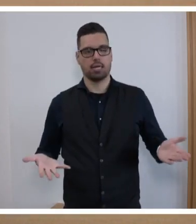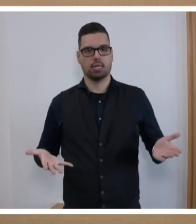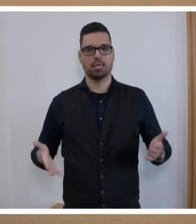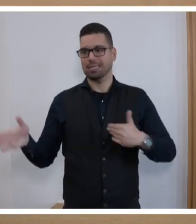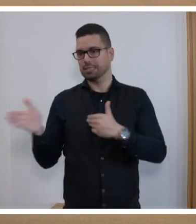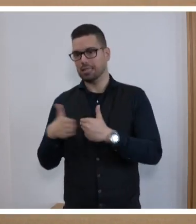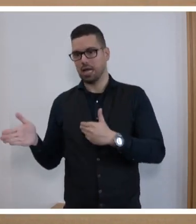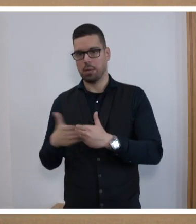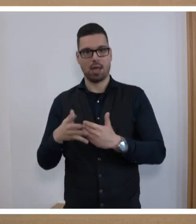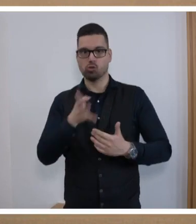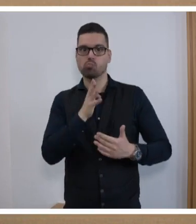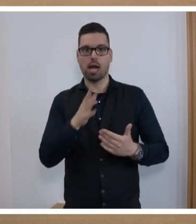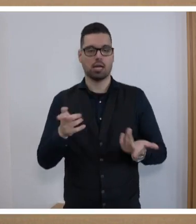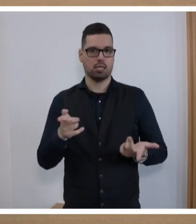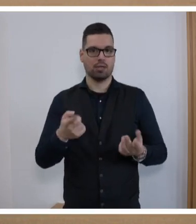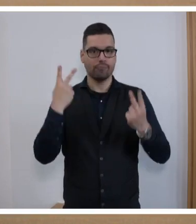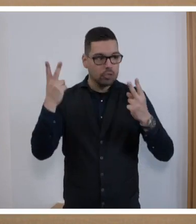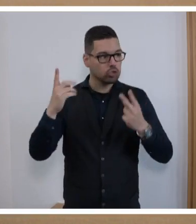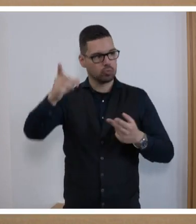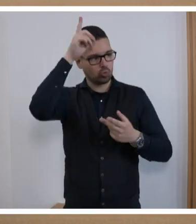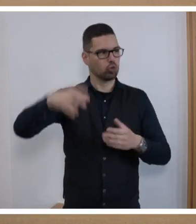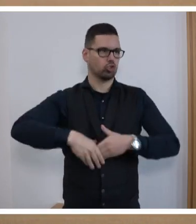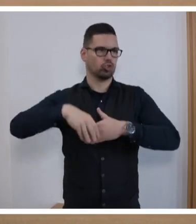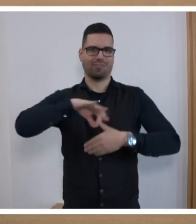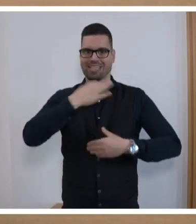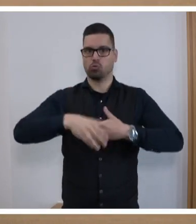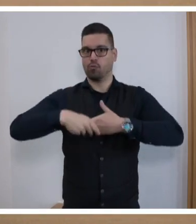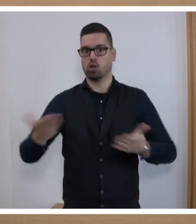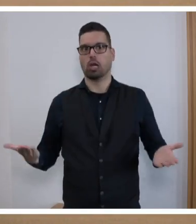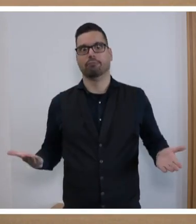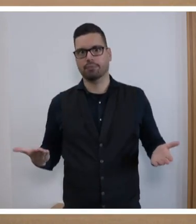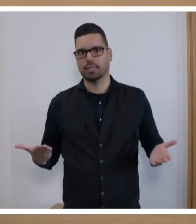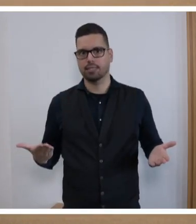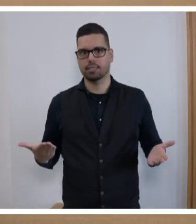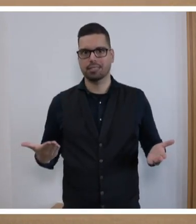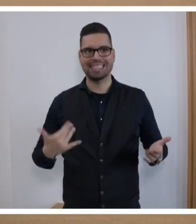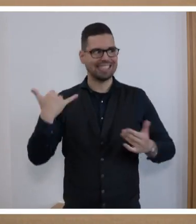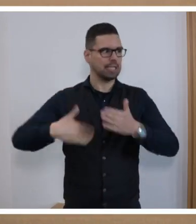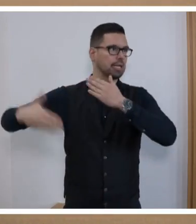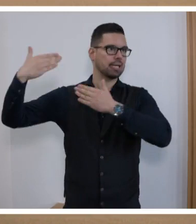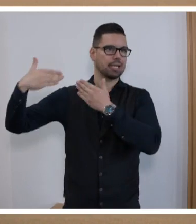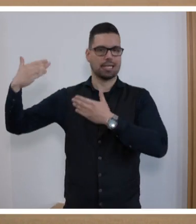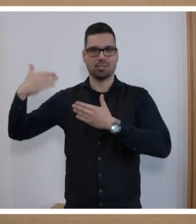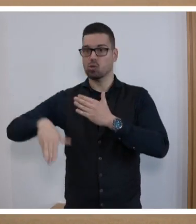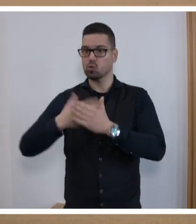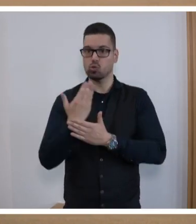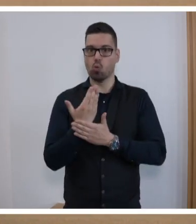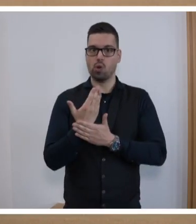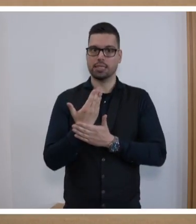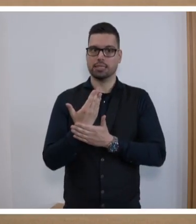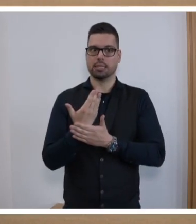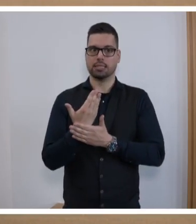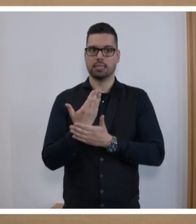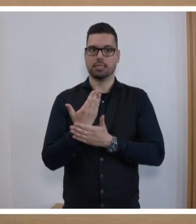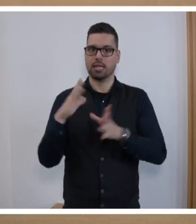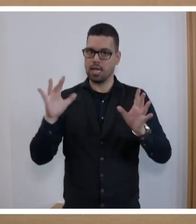Nachbarn, sie ist essentiell für die deutsch-französische Freundschaft. Und das ist übrigens eine Aufgabe, die ja jede Generation neu für sich entdecken und